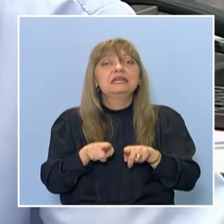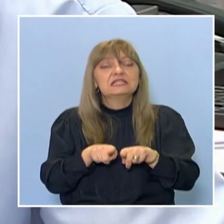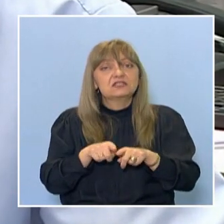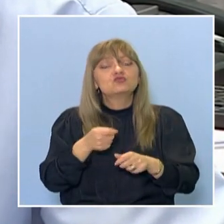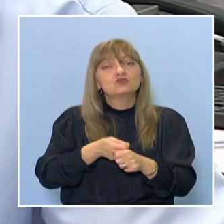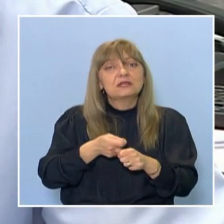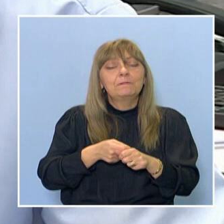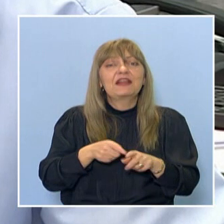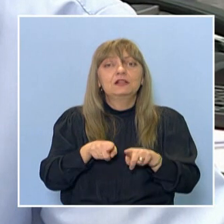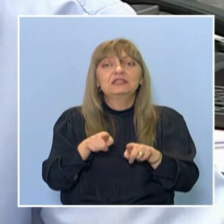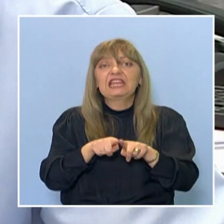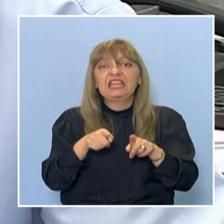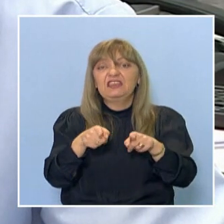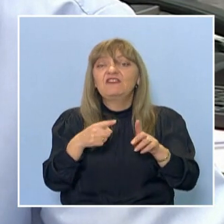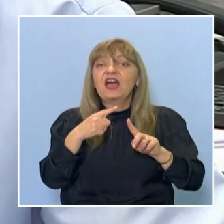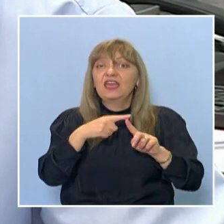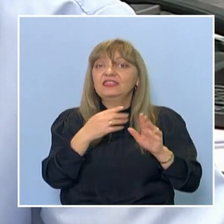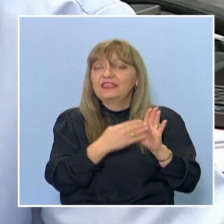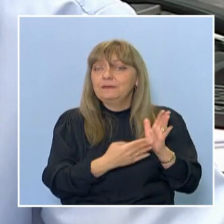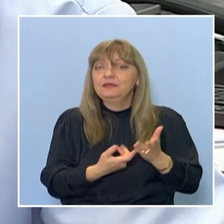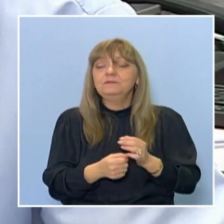Пак под формата на новинарски емисии.